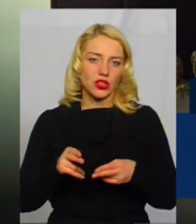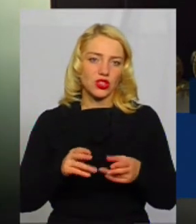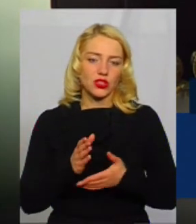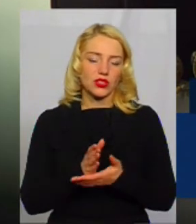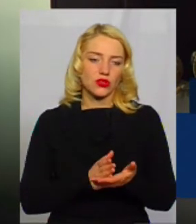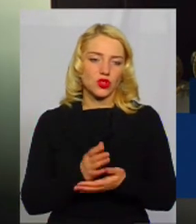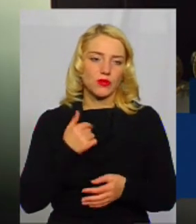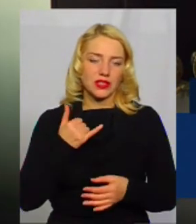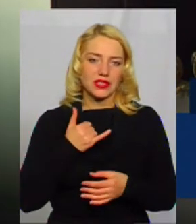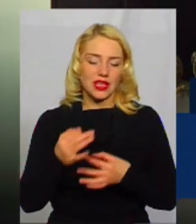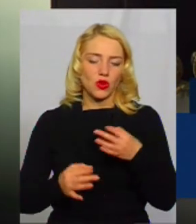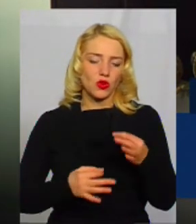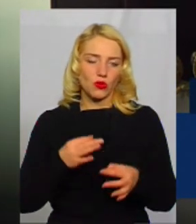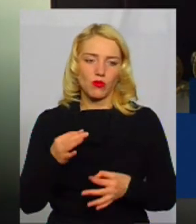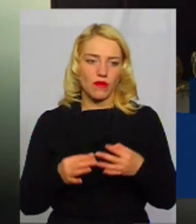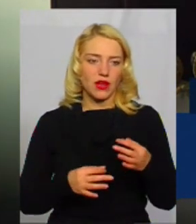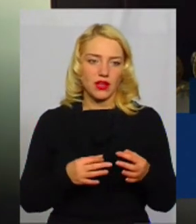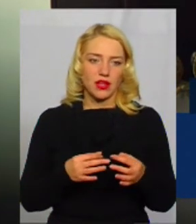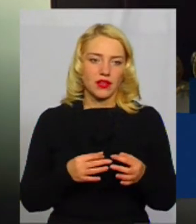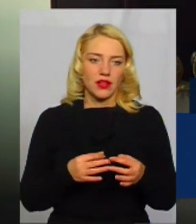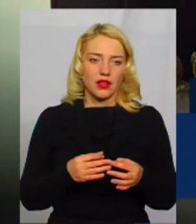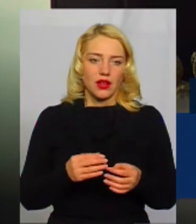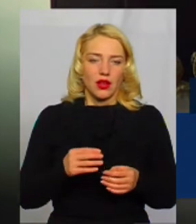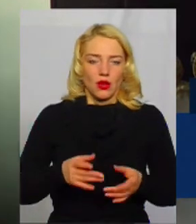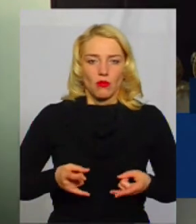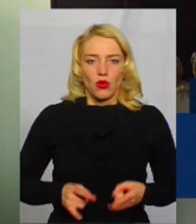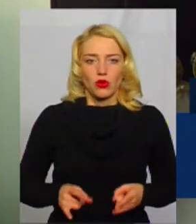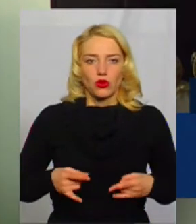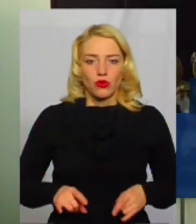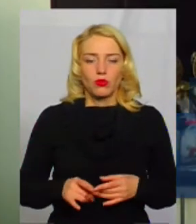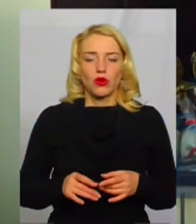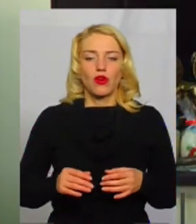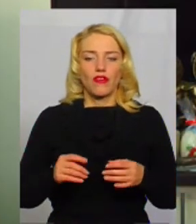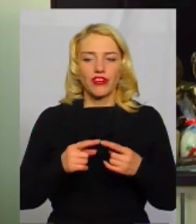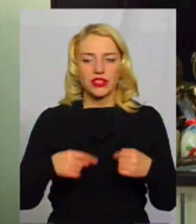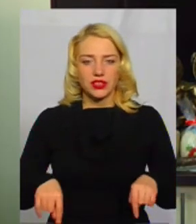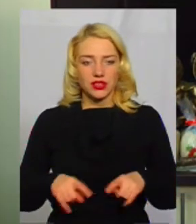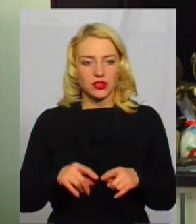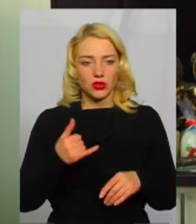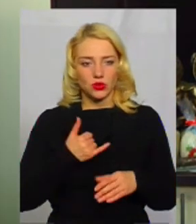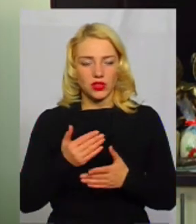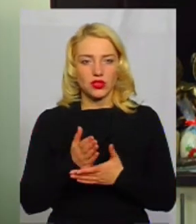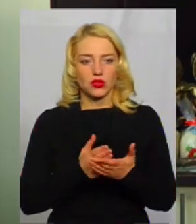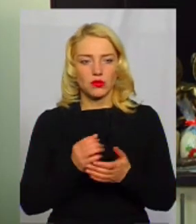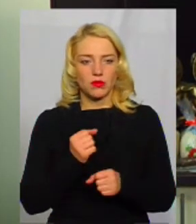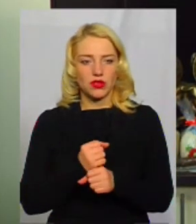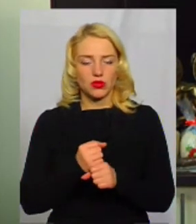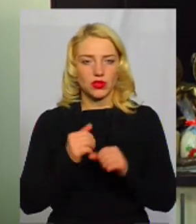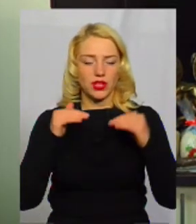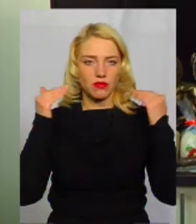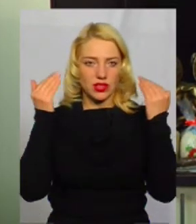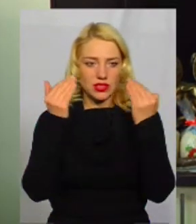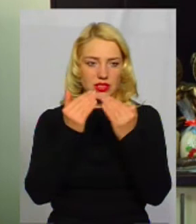служба в пологовому відділенні, у нас цілодобово працює реанімаційне